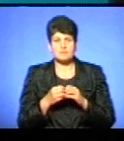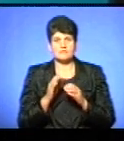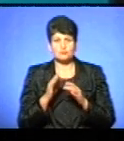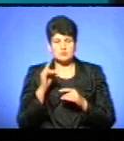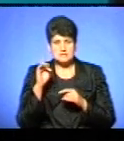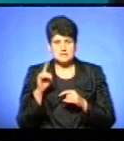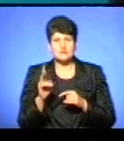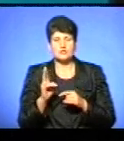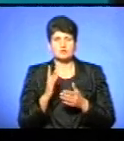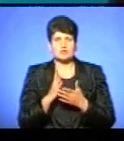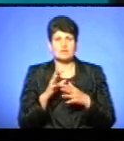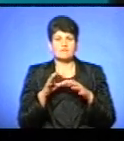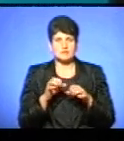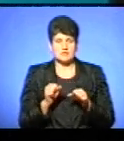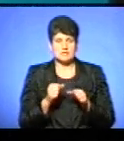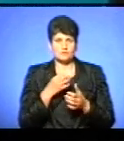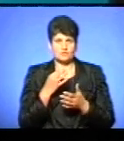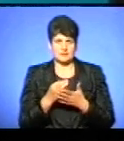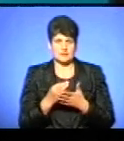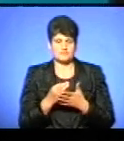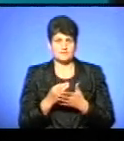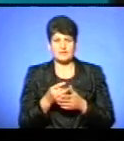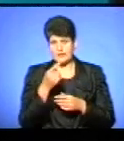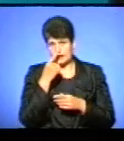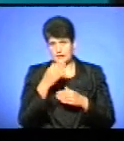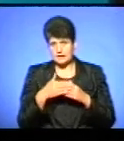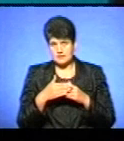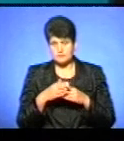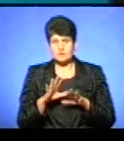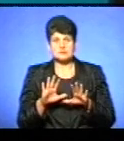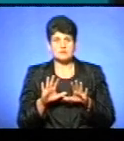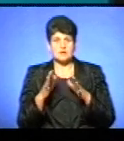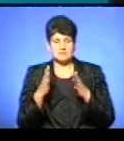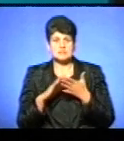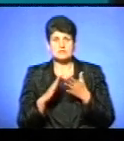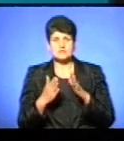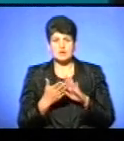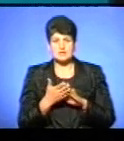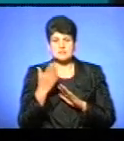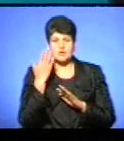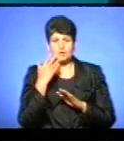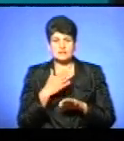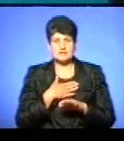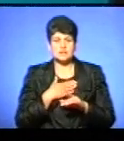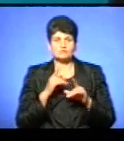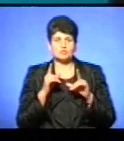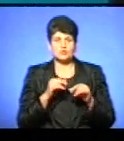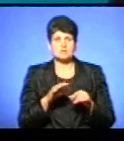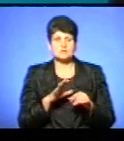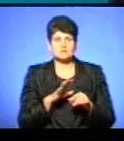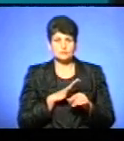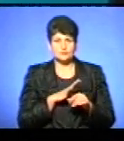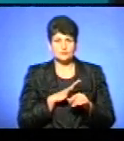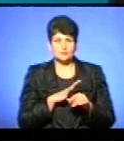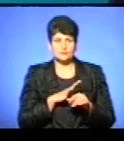є власник, платить штраф, ваша відповідальність. Ну, власне, нещодавно трапилася ситуація, коли наш проїзд з телерадіокомпанії